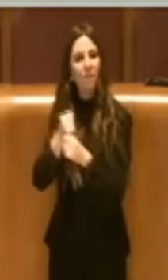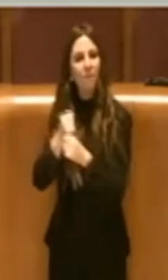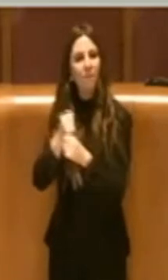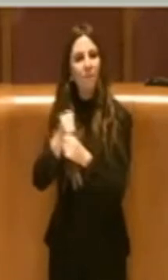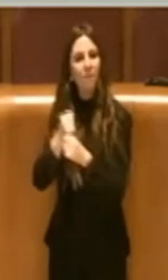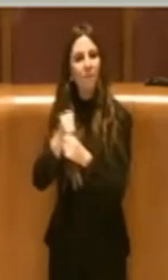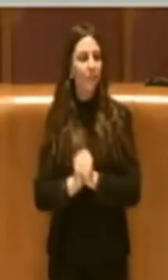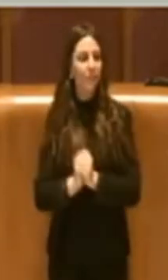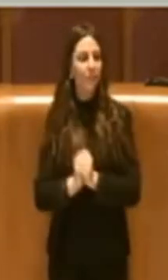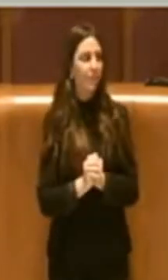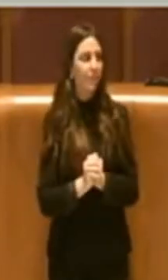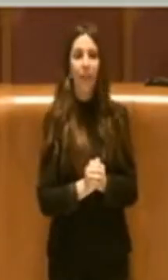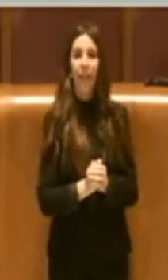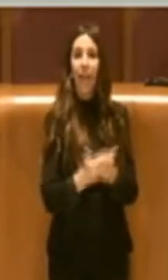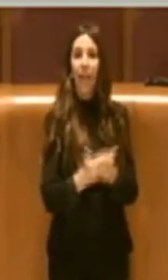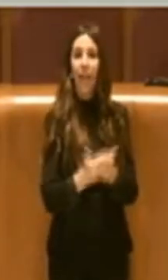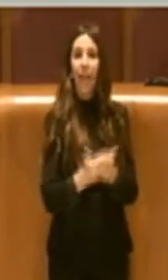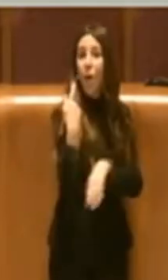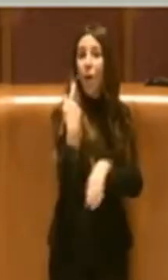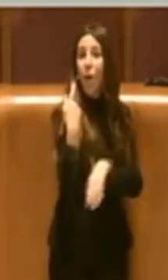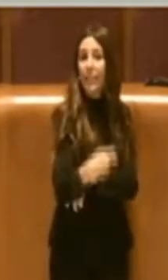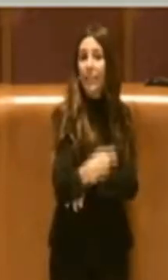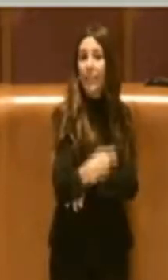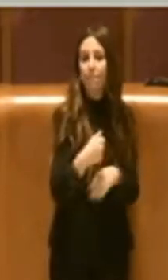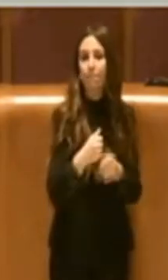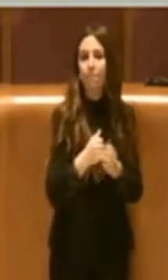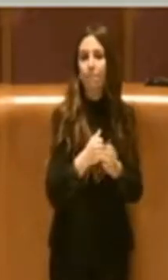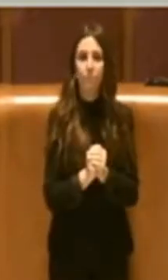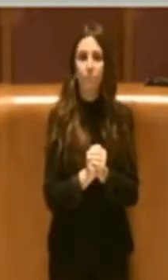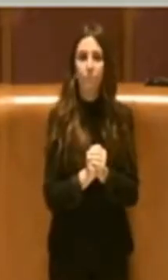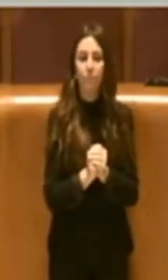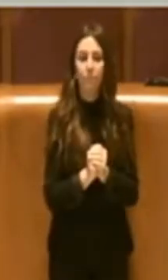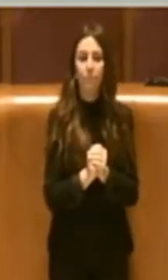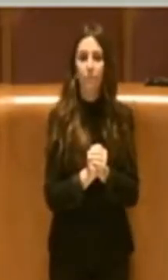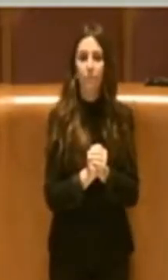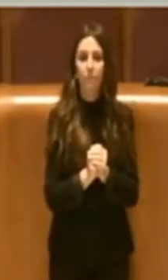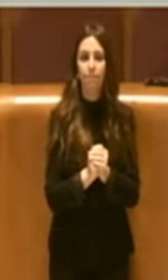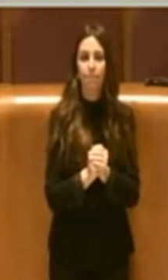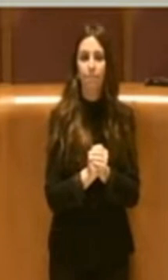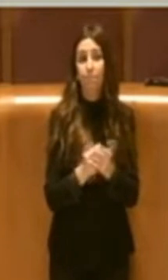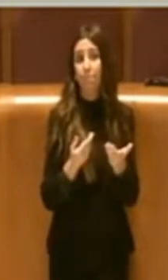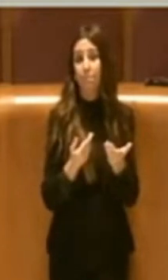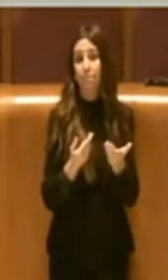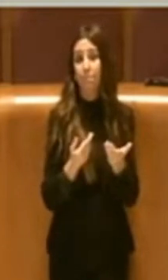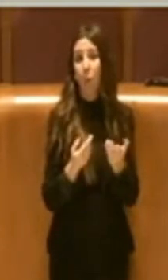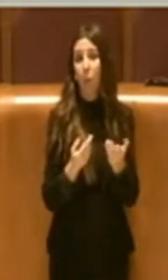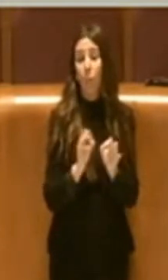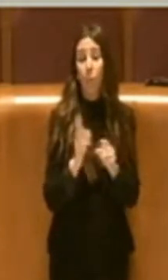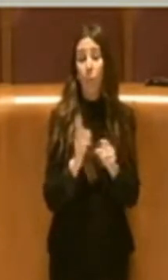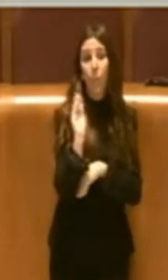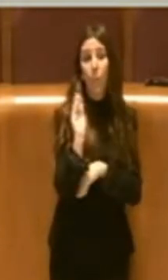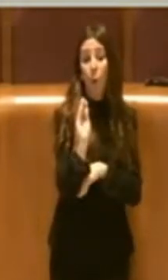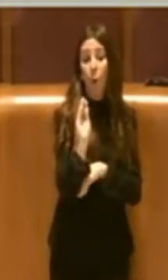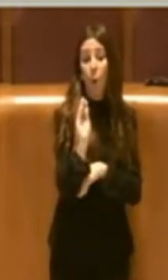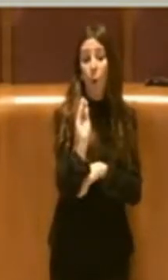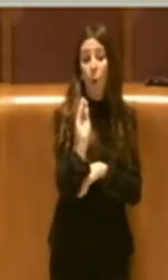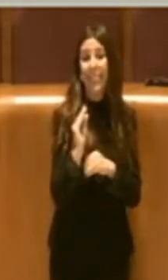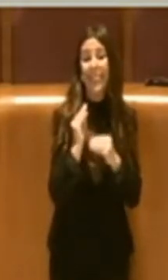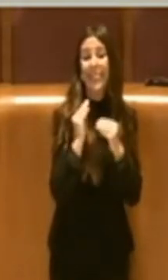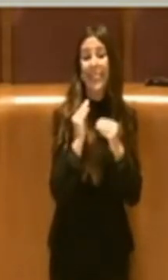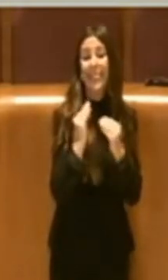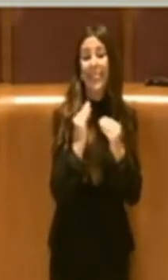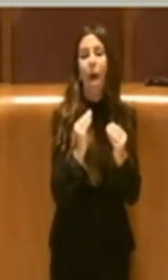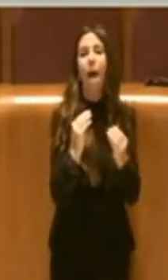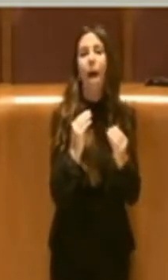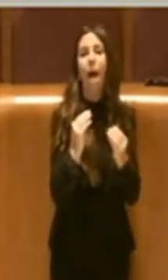Grazie Presidente. Per quanto riguarda la richiesta di dare continuità alle attività